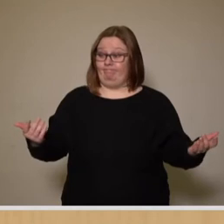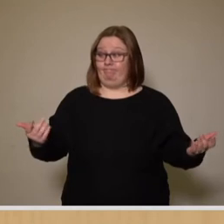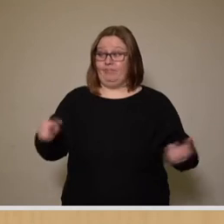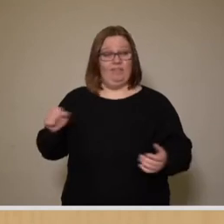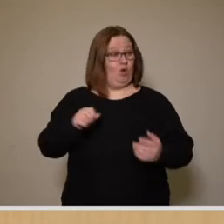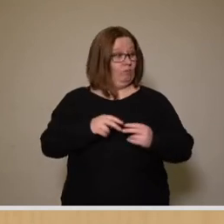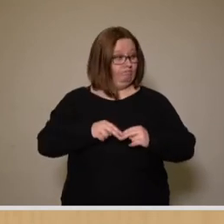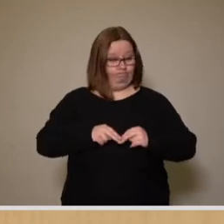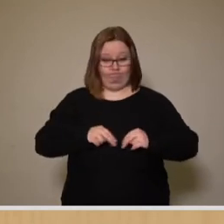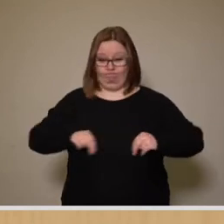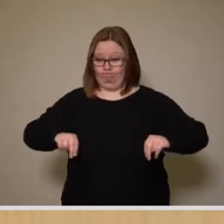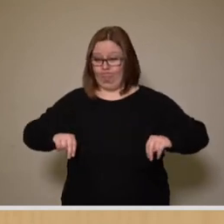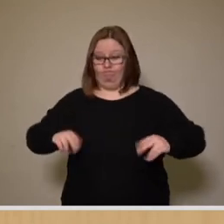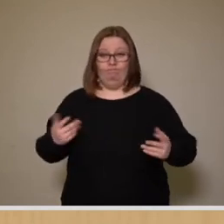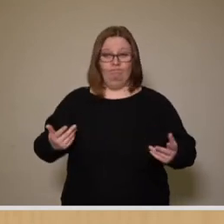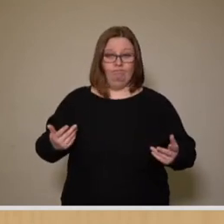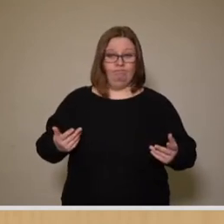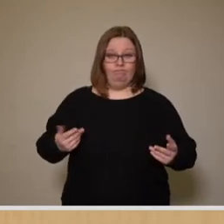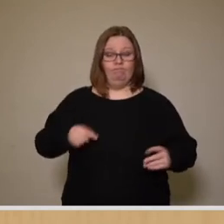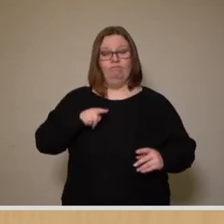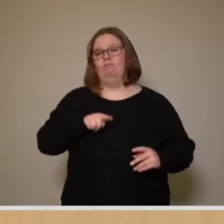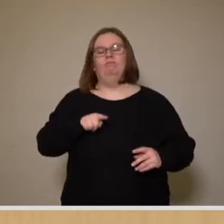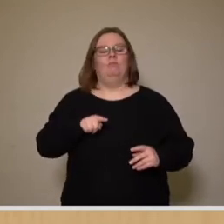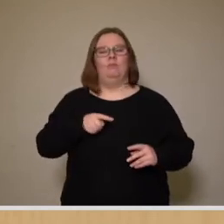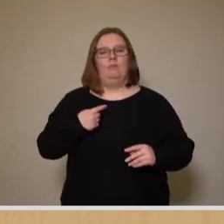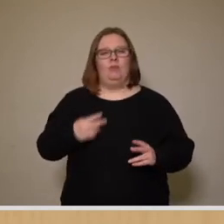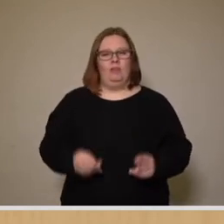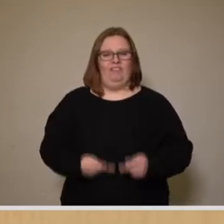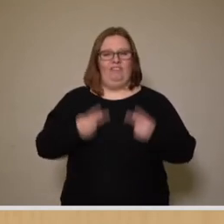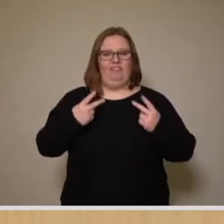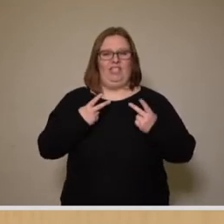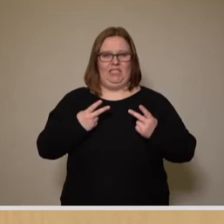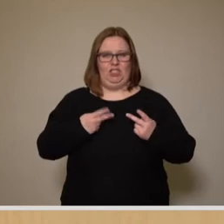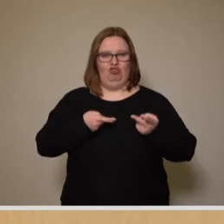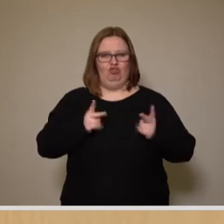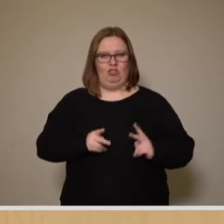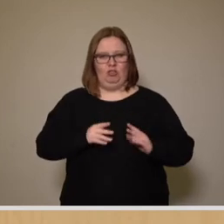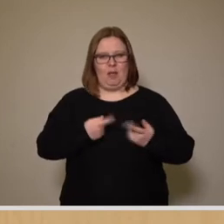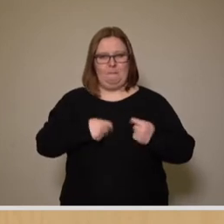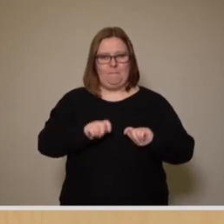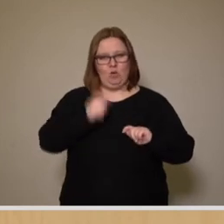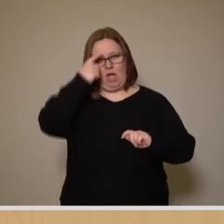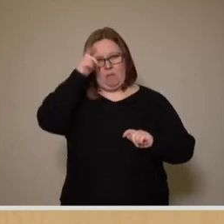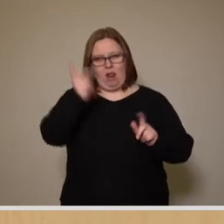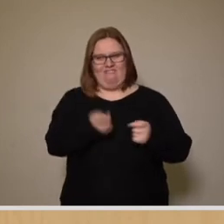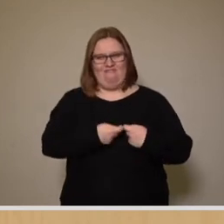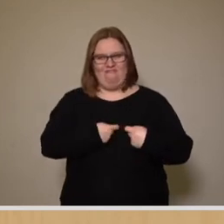heute hier? Weil der Verkauf eines bedeutenden städtischen Baudenkmals droht.